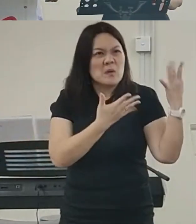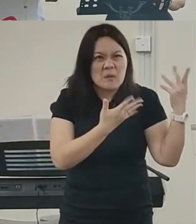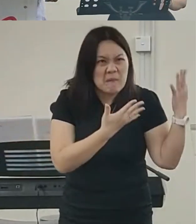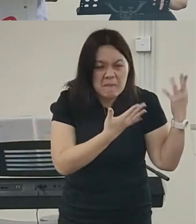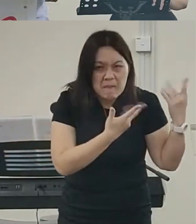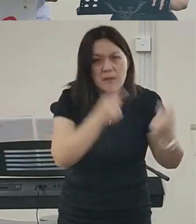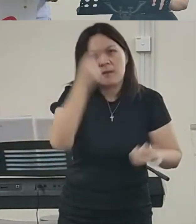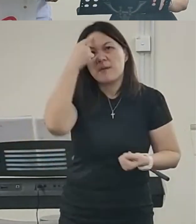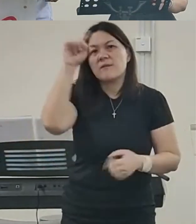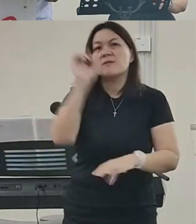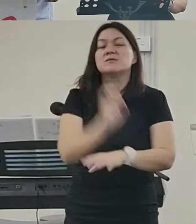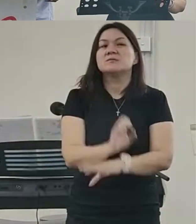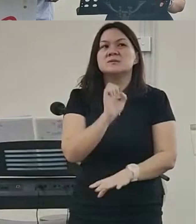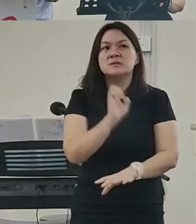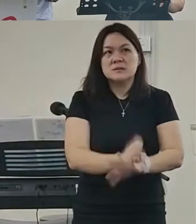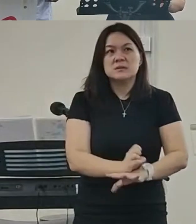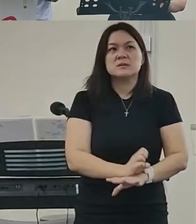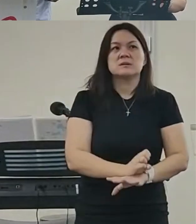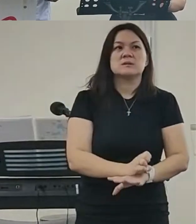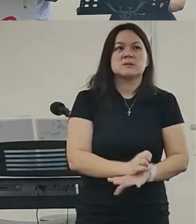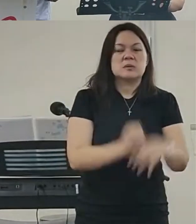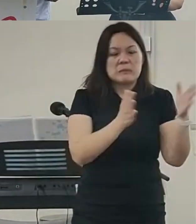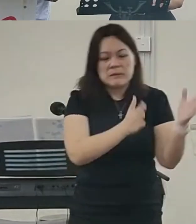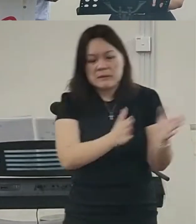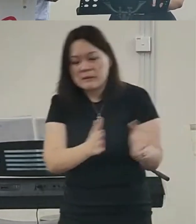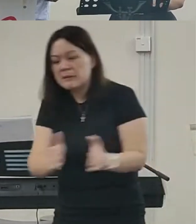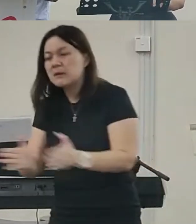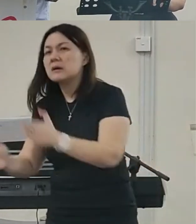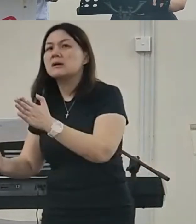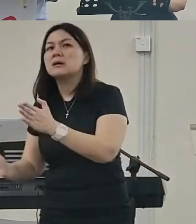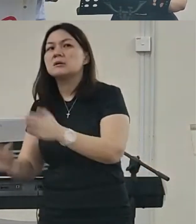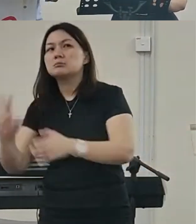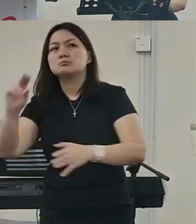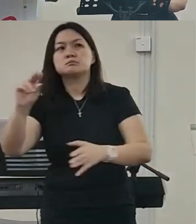不是呢等着教会呢有这个这个传福音